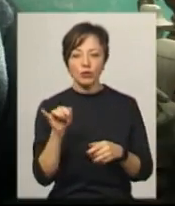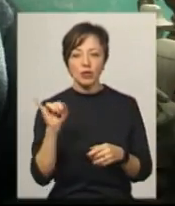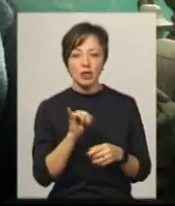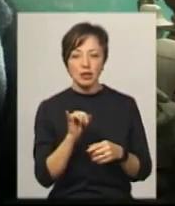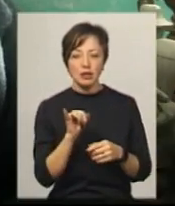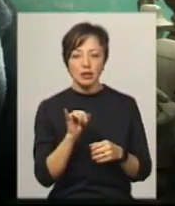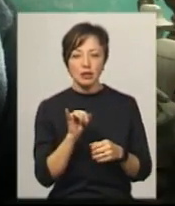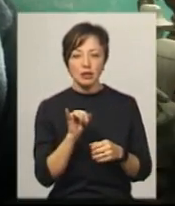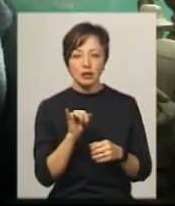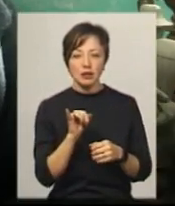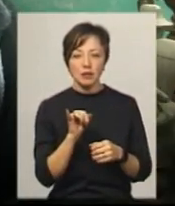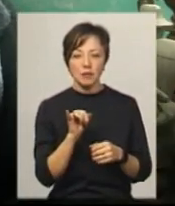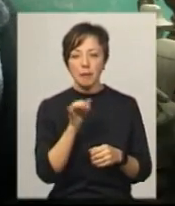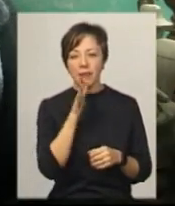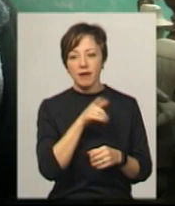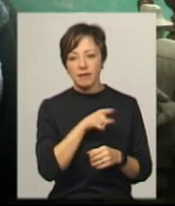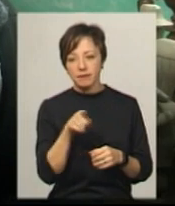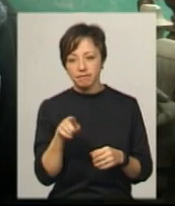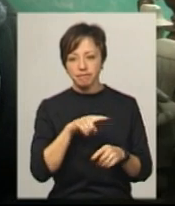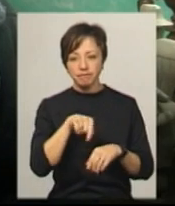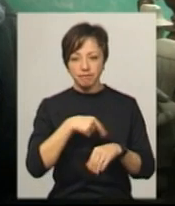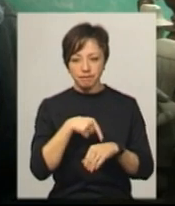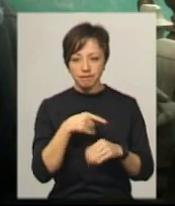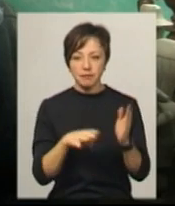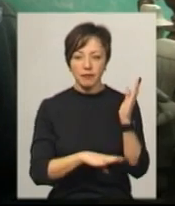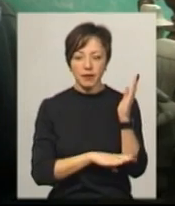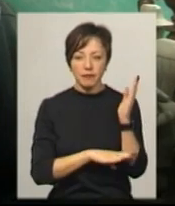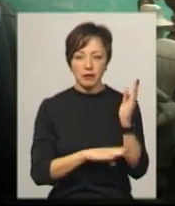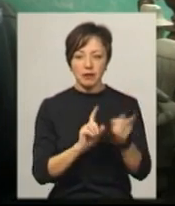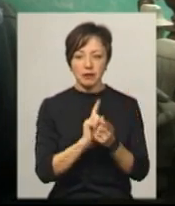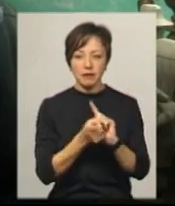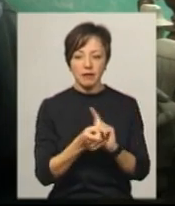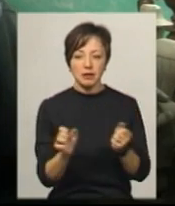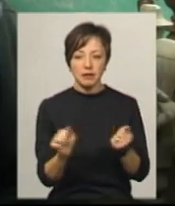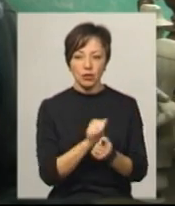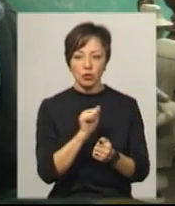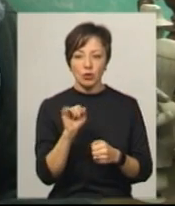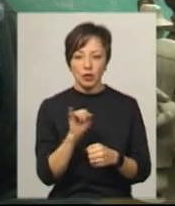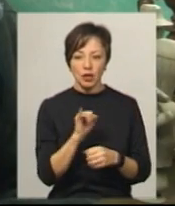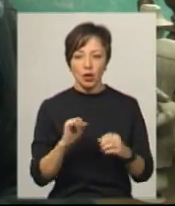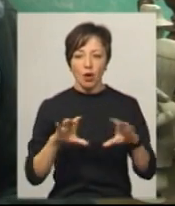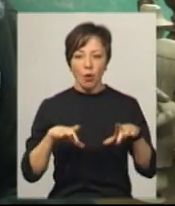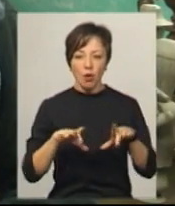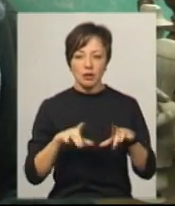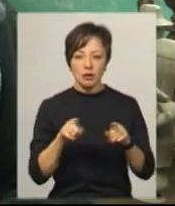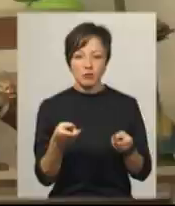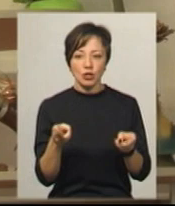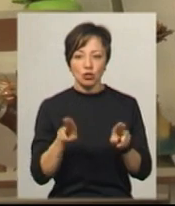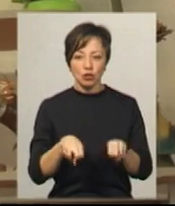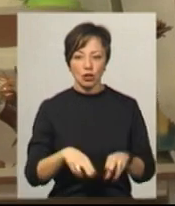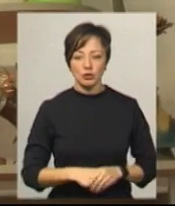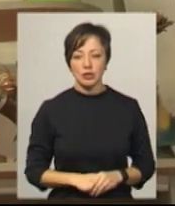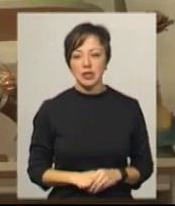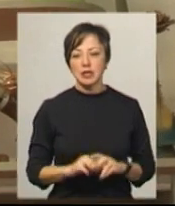проходило невеличкий період часу, деревина ставала твердою і колесо там залишалося.